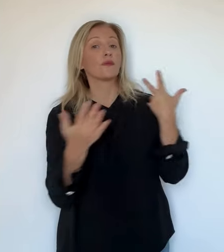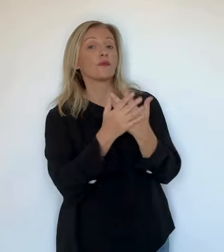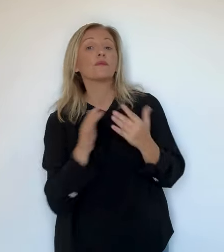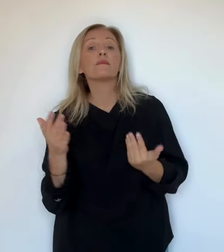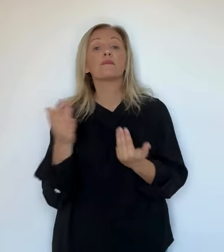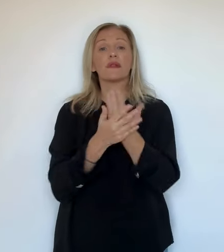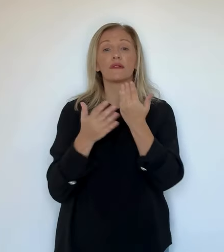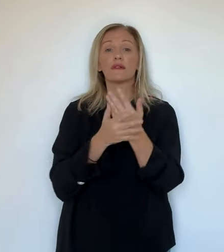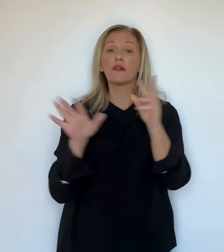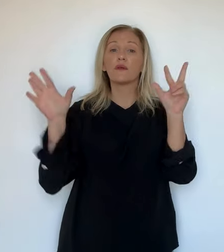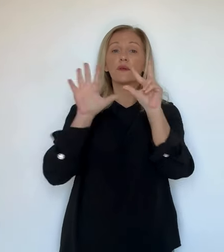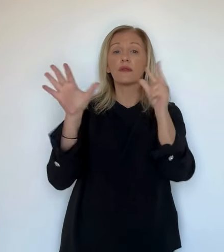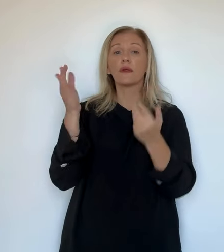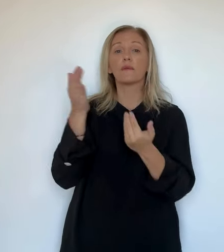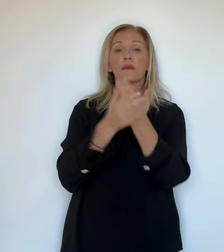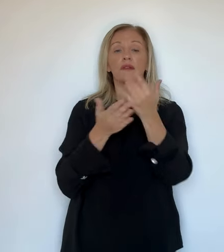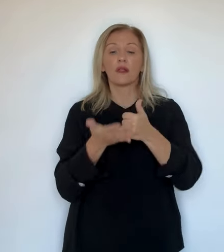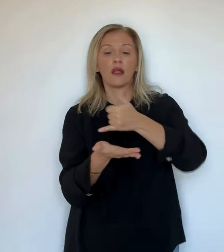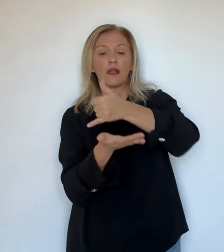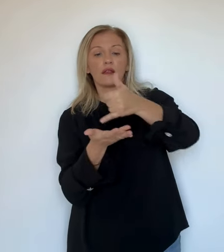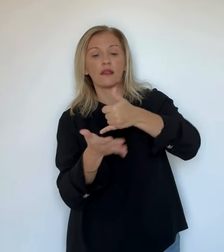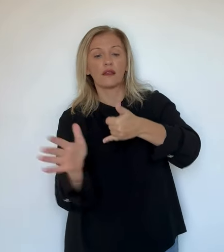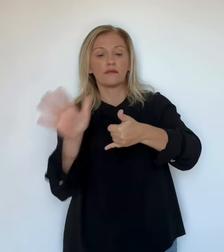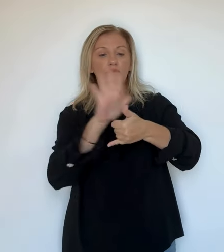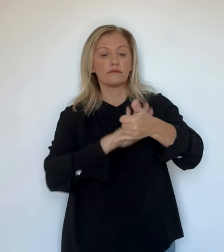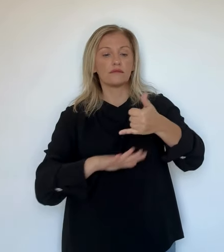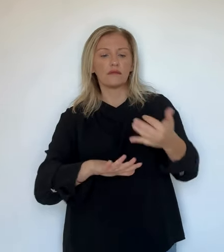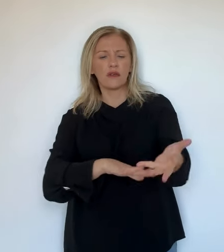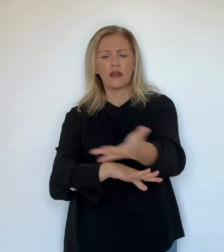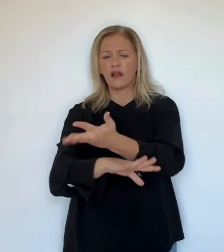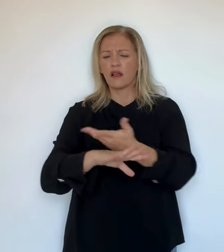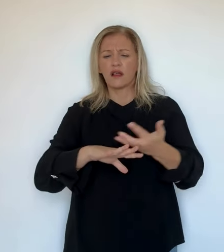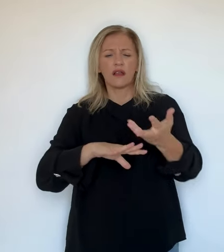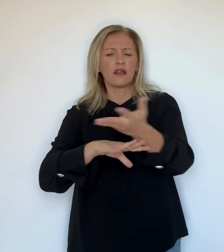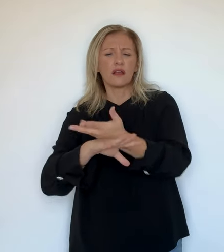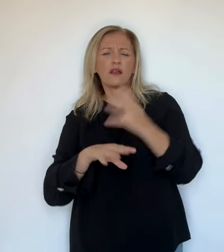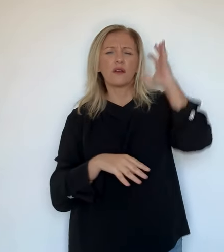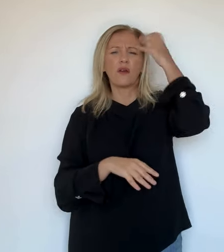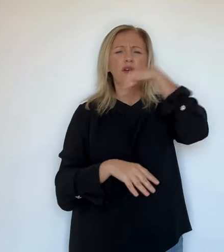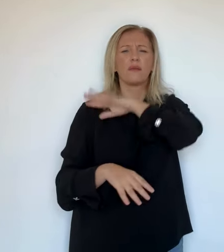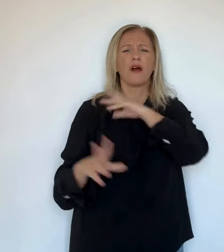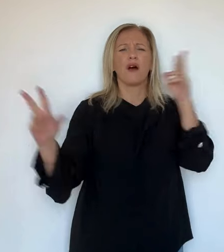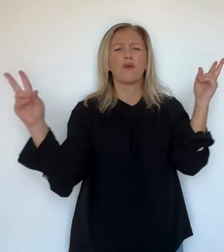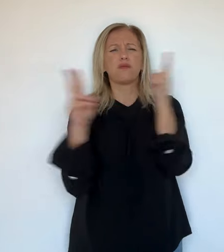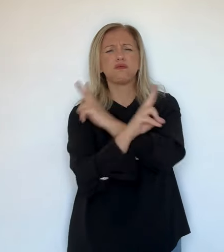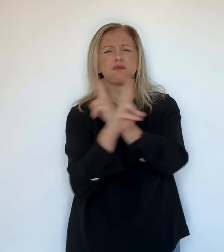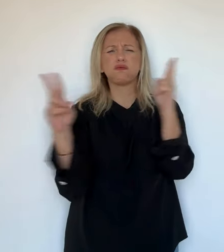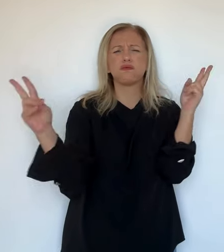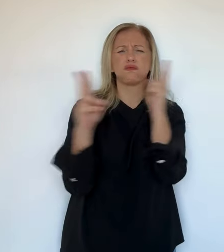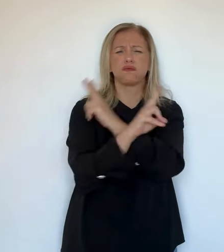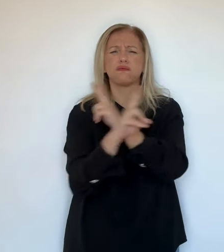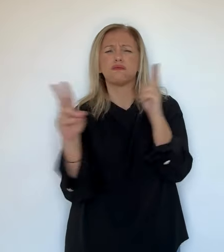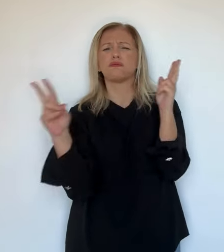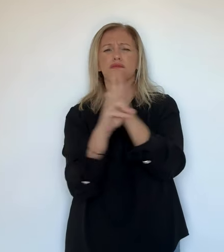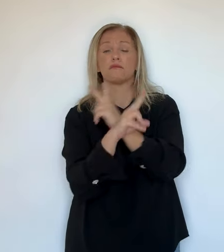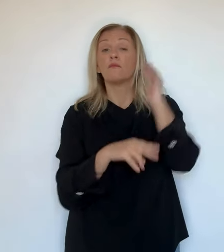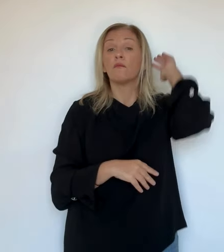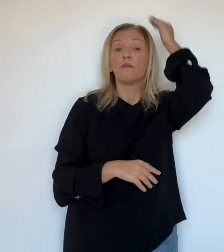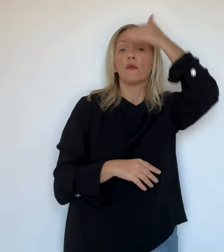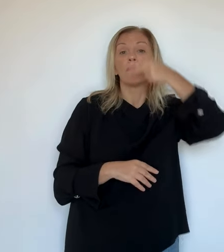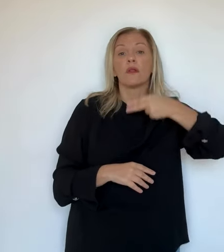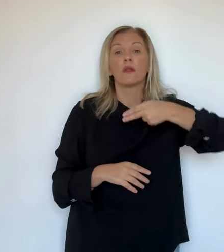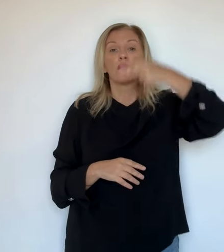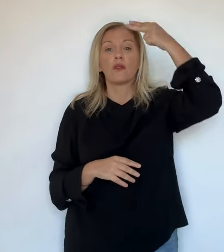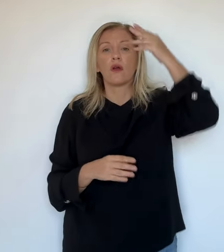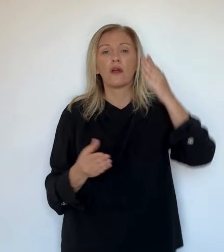Depuis ce matin, 8h, l'ensemble de l'île est placé en vigilance orange pour le paramètre vent. Une situation qui a conduit les